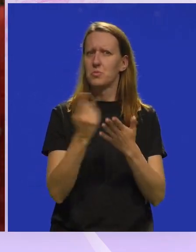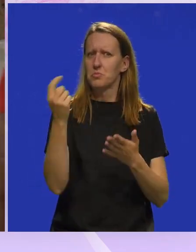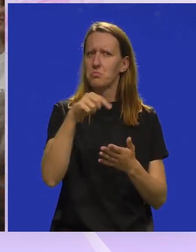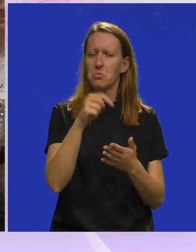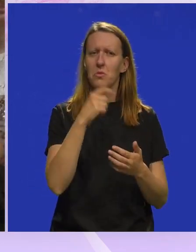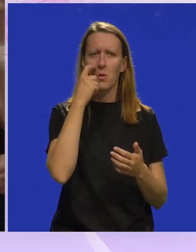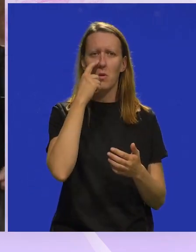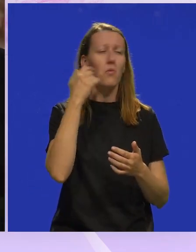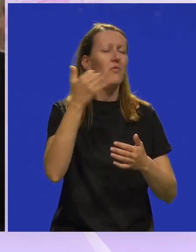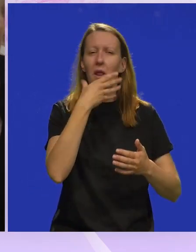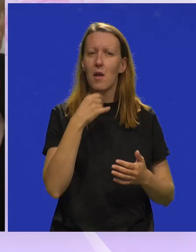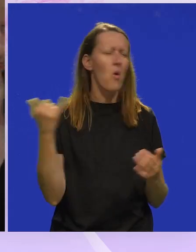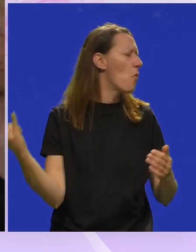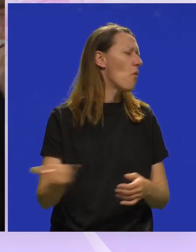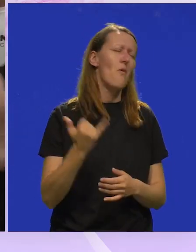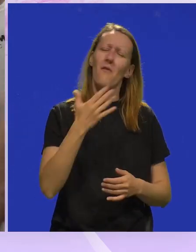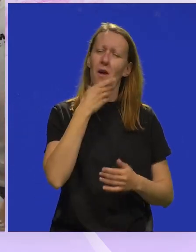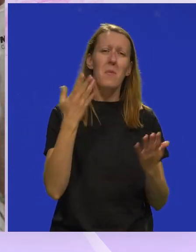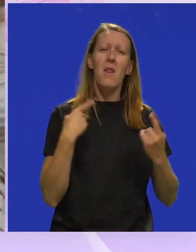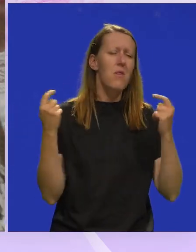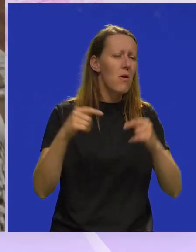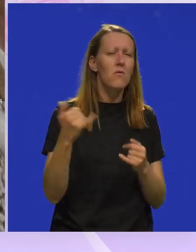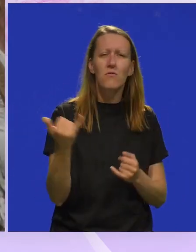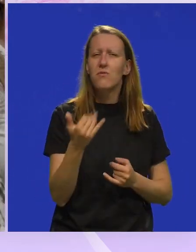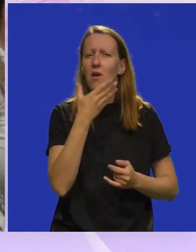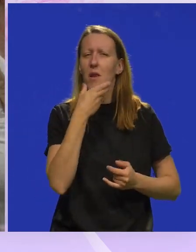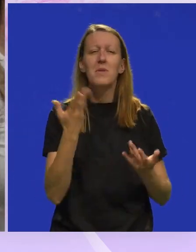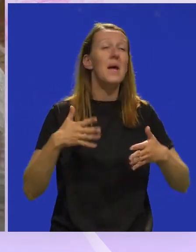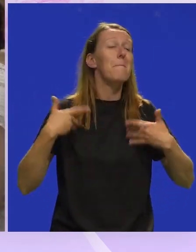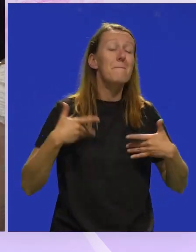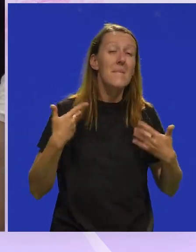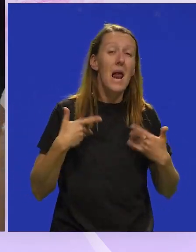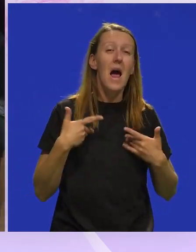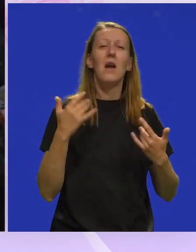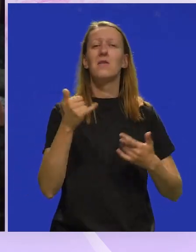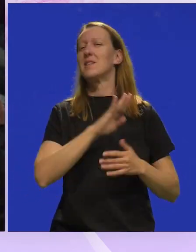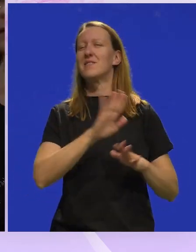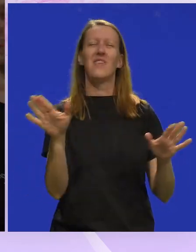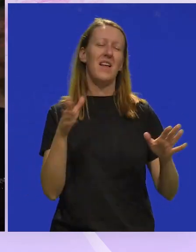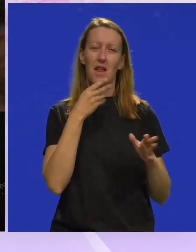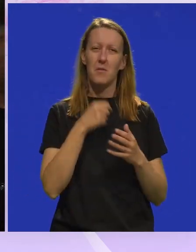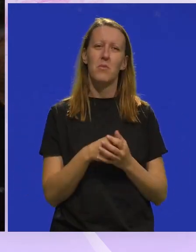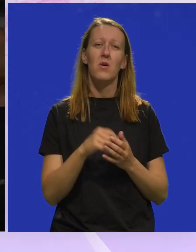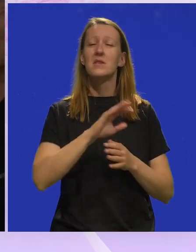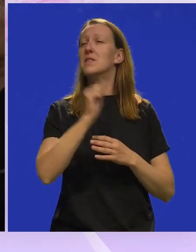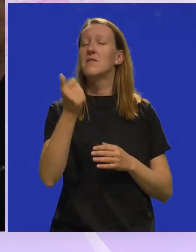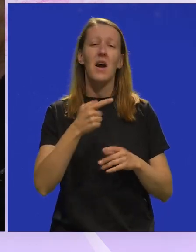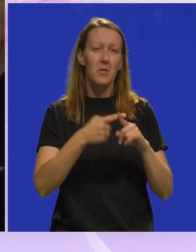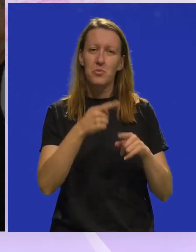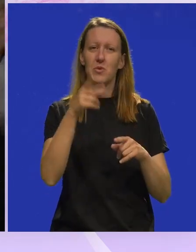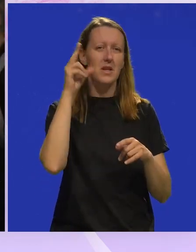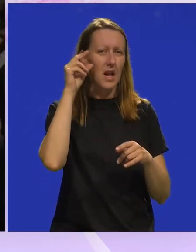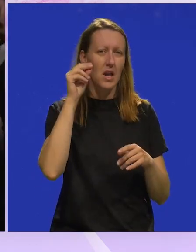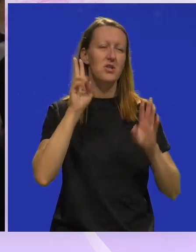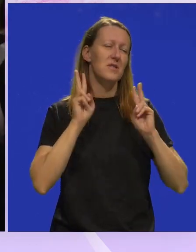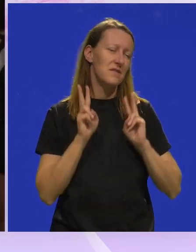sada. I u bajke je lipo? Mo, bajke je lipo. Kad god dojdeš, gdje je, mladosti je svega. Kao i svaki put Teatr